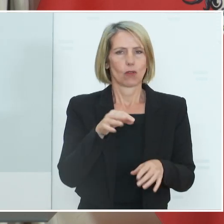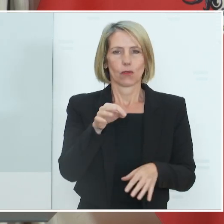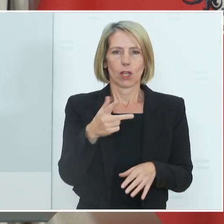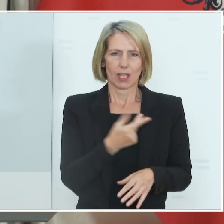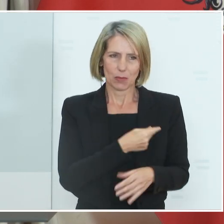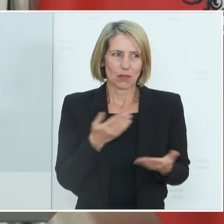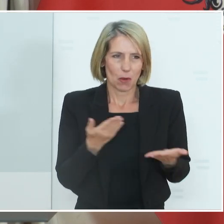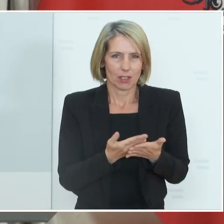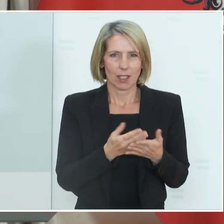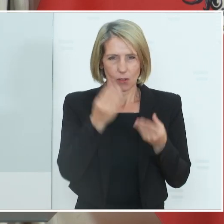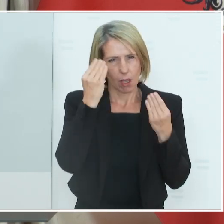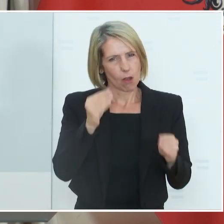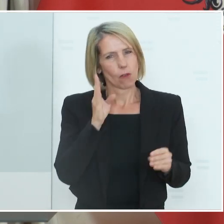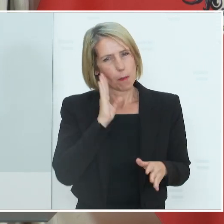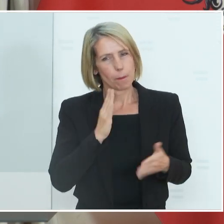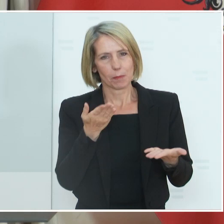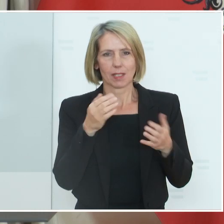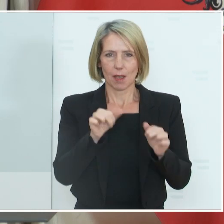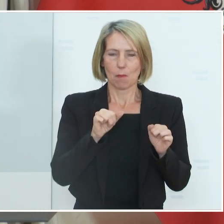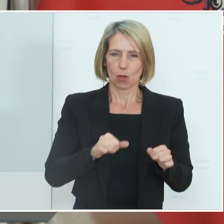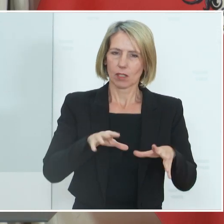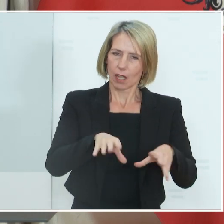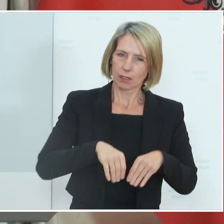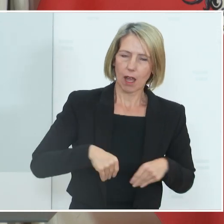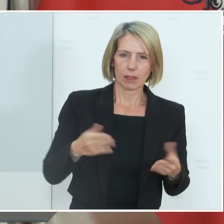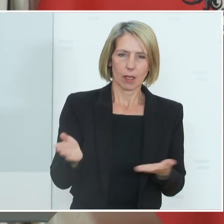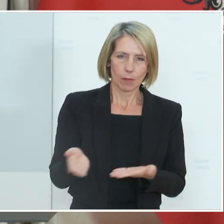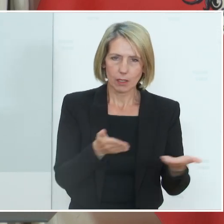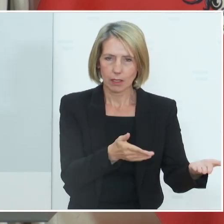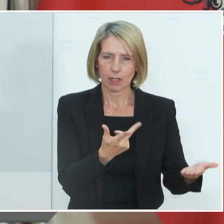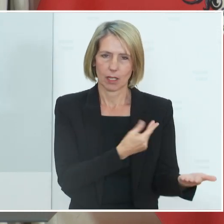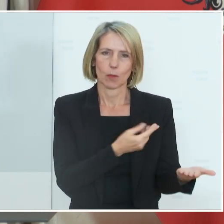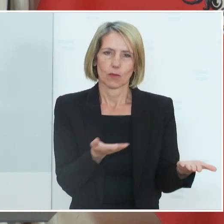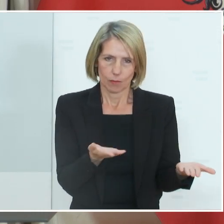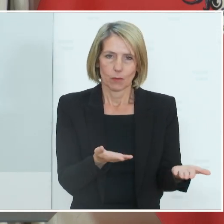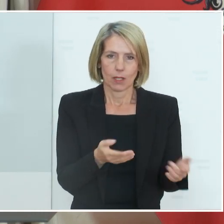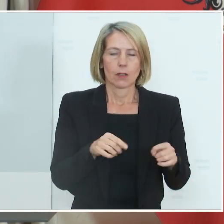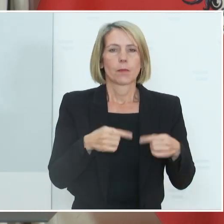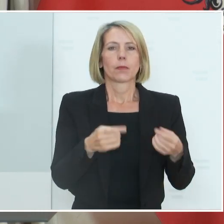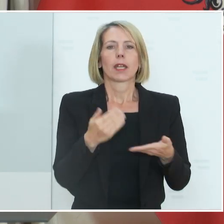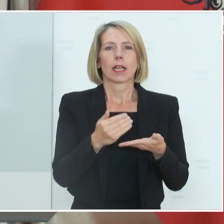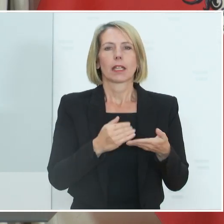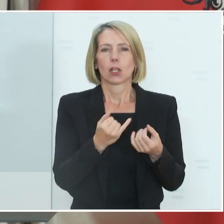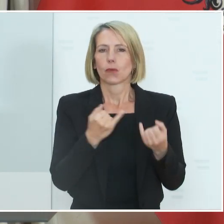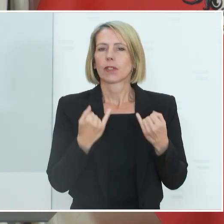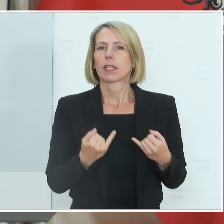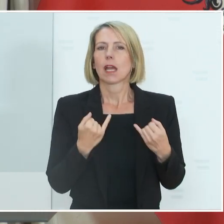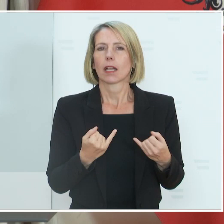Aufruf, diese Möglichkeit in Anspruch zu nehmen, um möglichst bald auch Regelungen, wie wir sie haben,